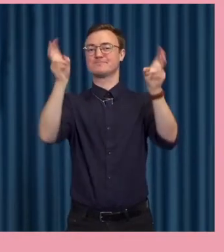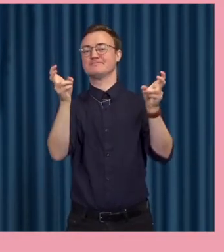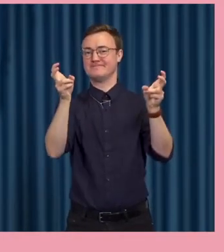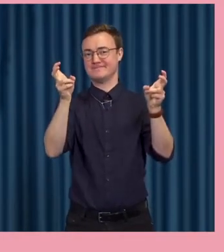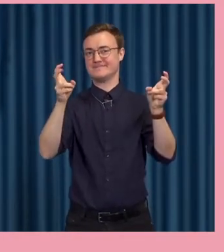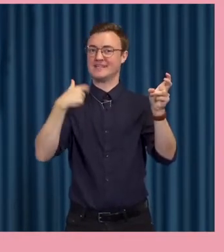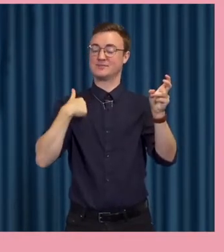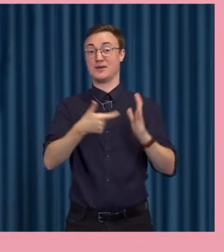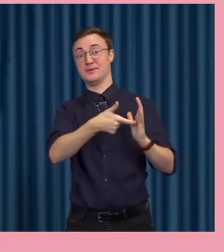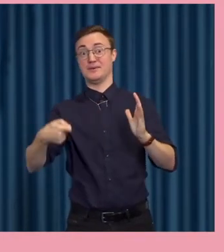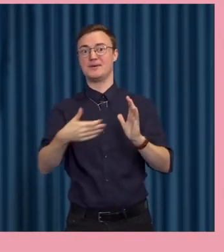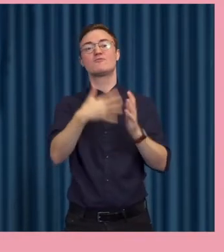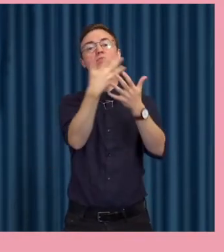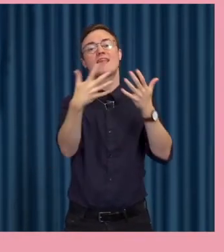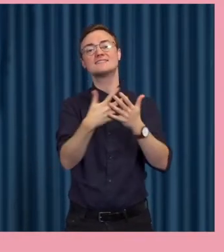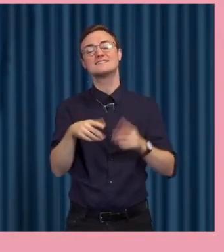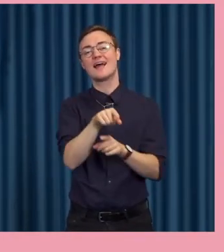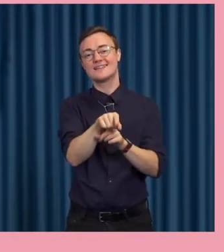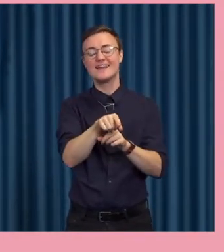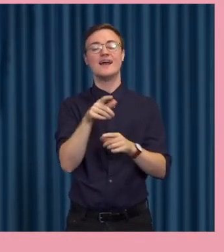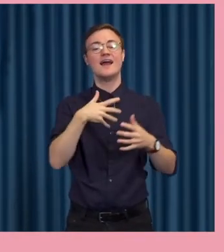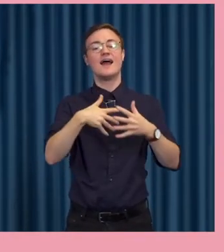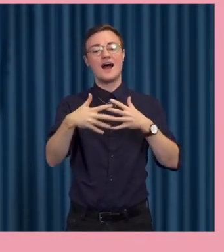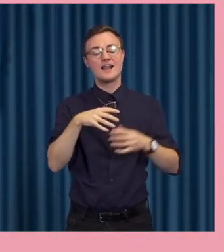jag tog ut ur texten som handlar om att